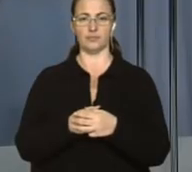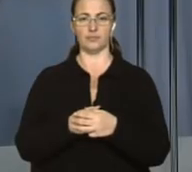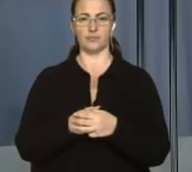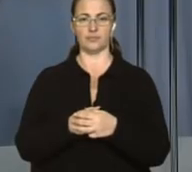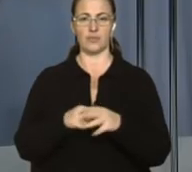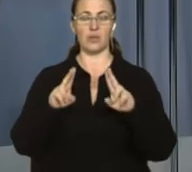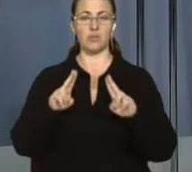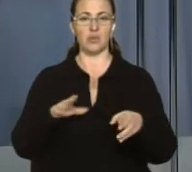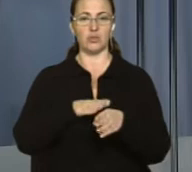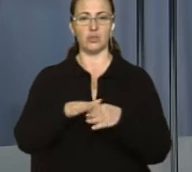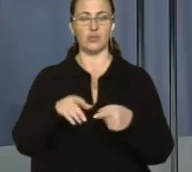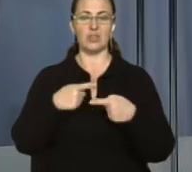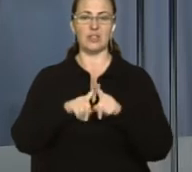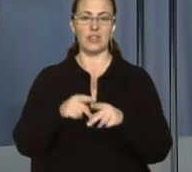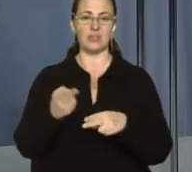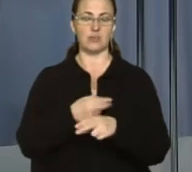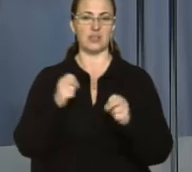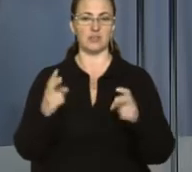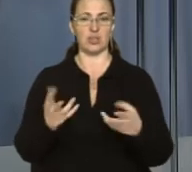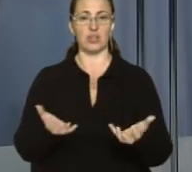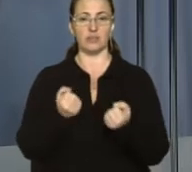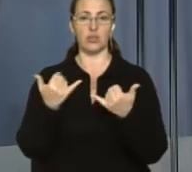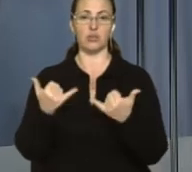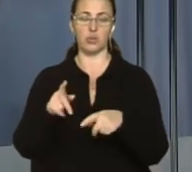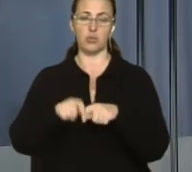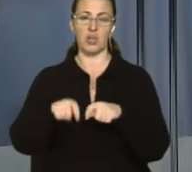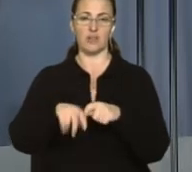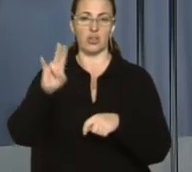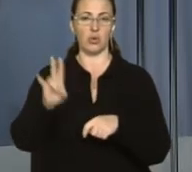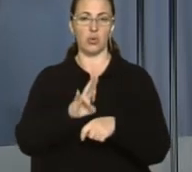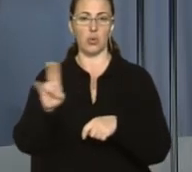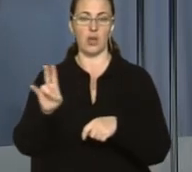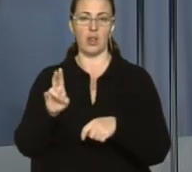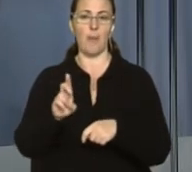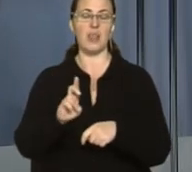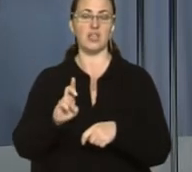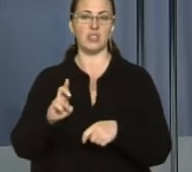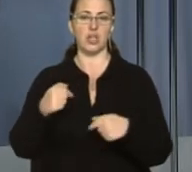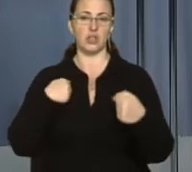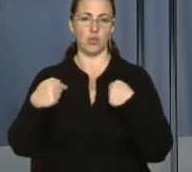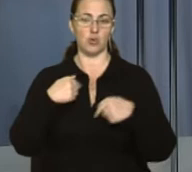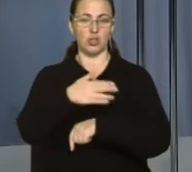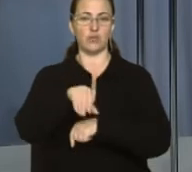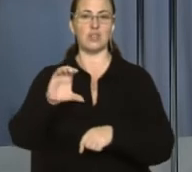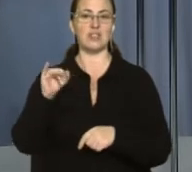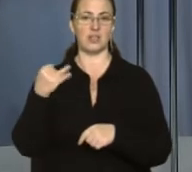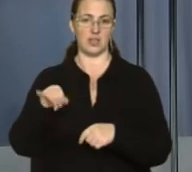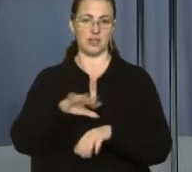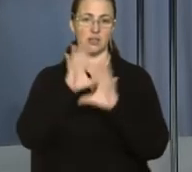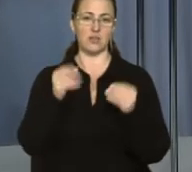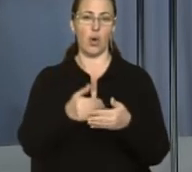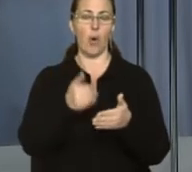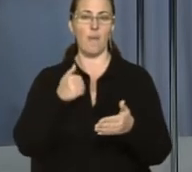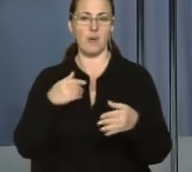Правила дотримання техніки безпеки рятувальники сьогодні перевірили у храмі блаженних мучеників, що на вулиці Стрийській. Загалом перед